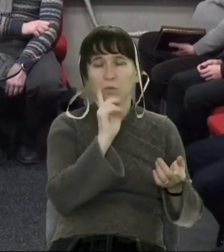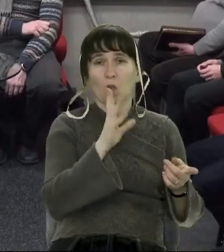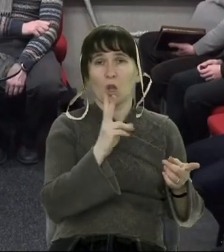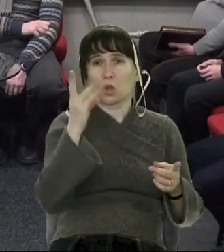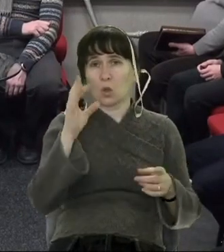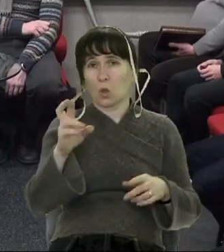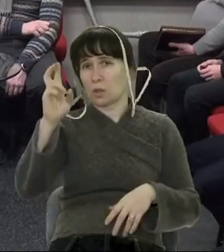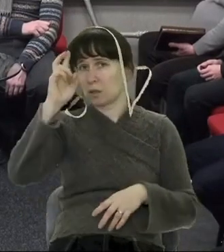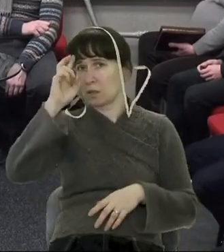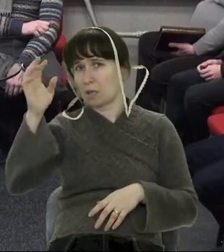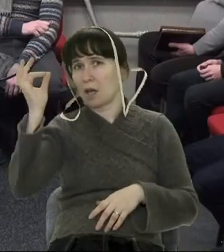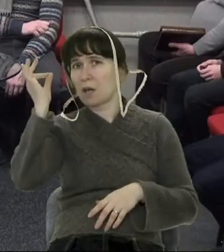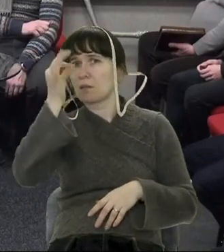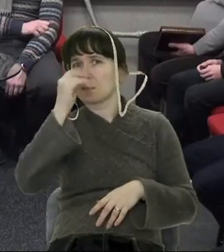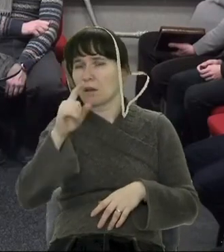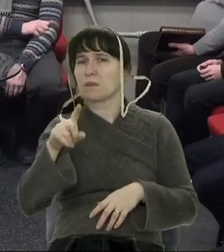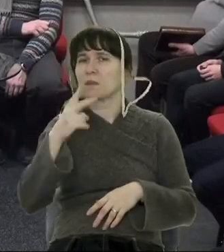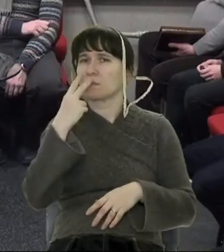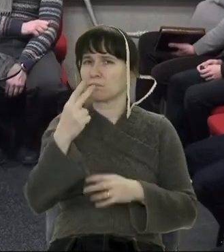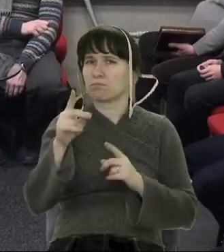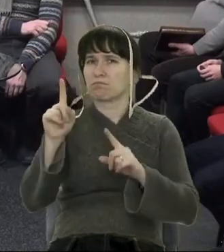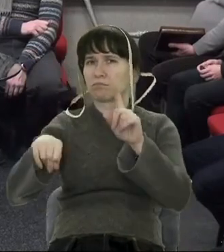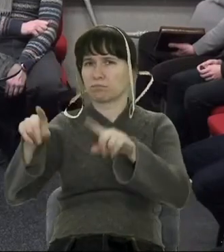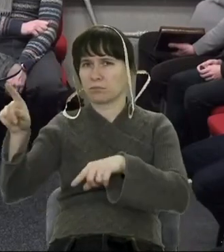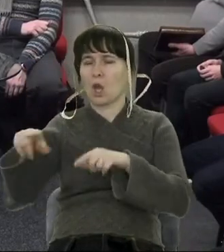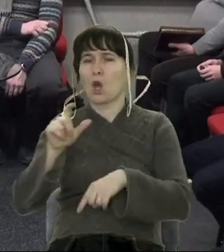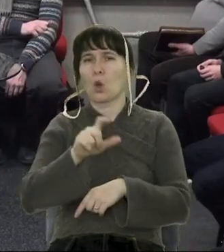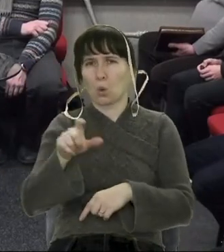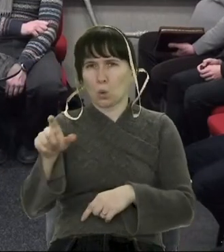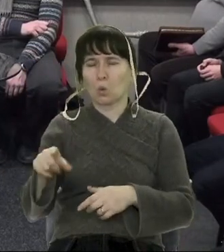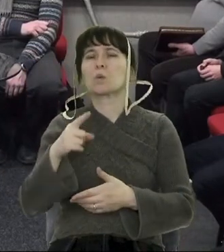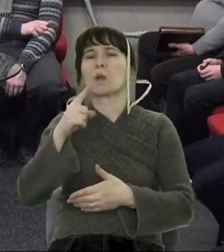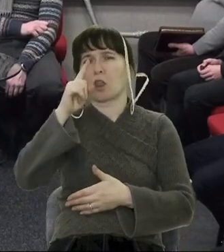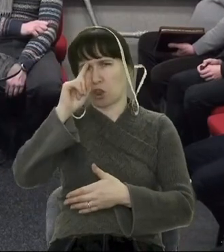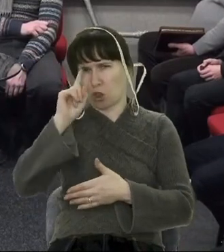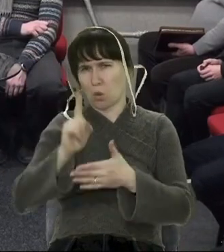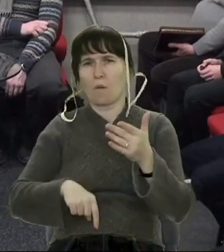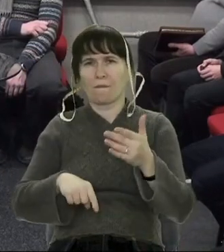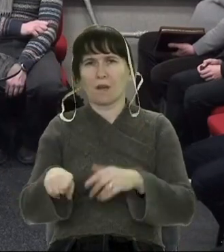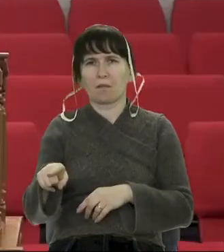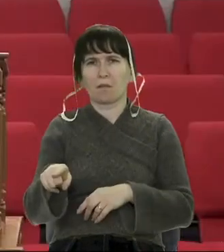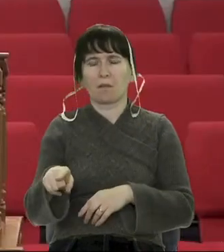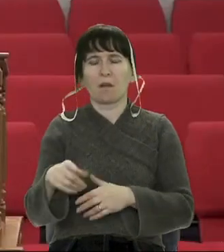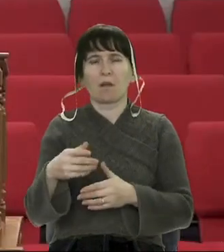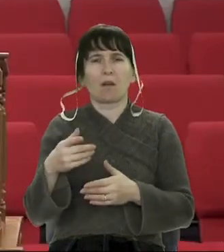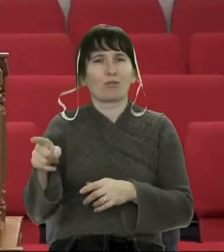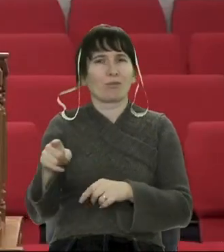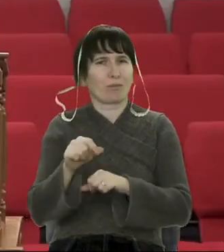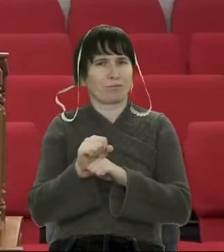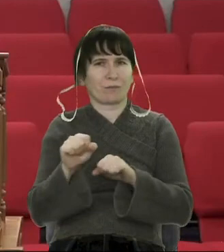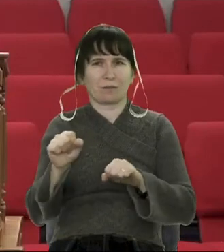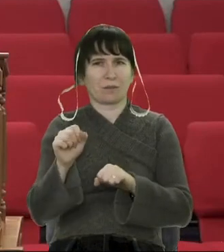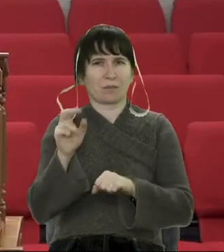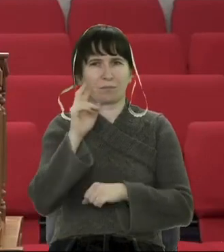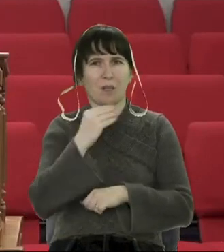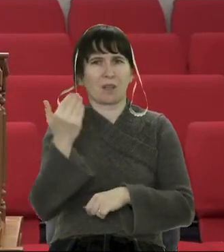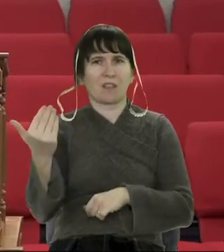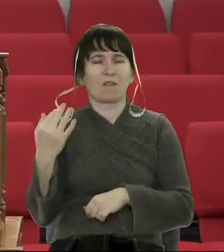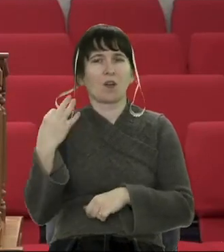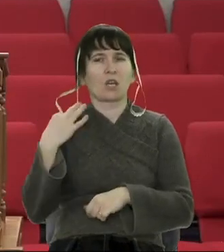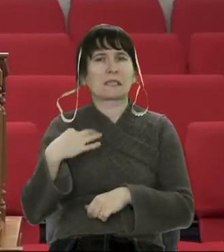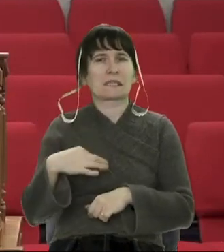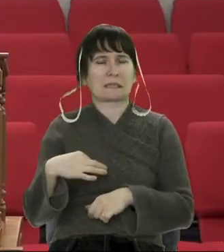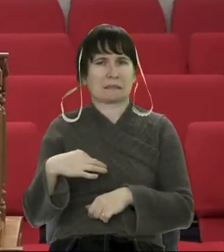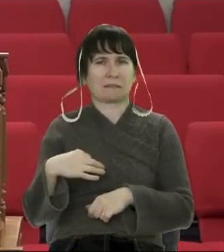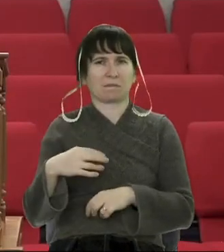Давид довіряв деяким людям, яким, можливо, не можна було довіряти. От можемо пригадати його сина-самозванця, це